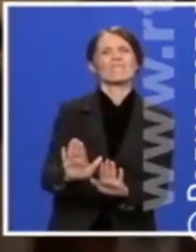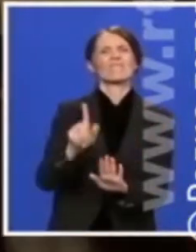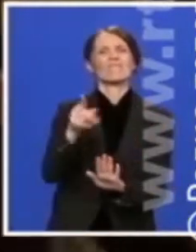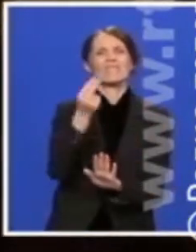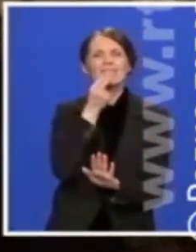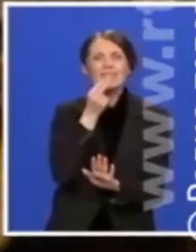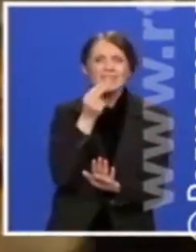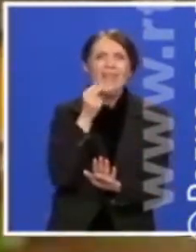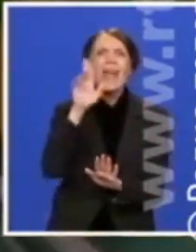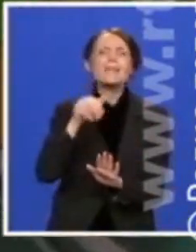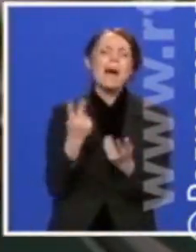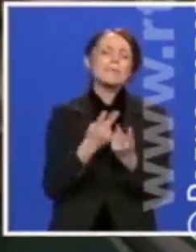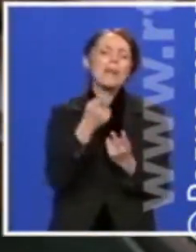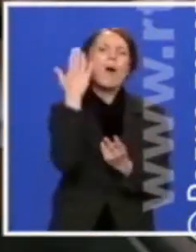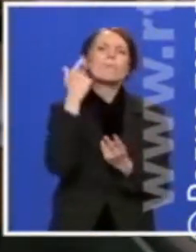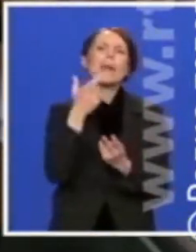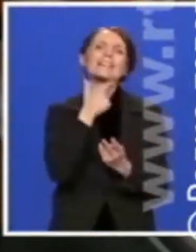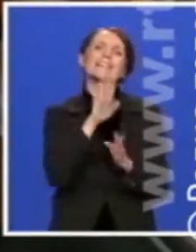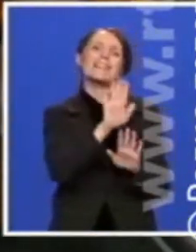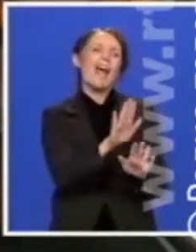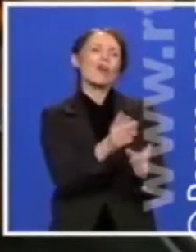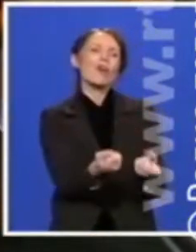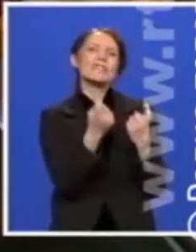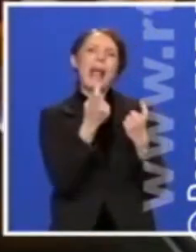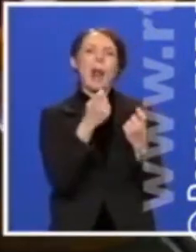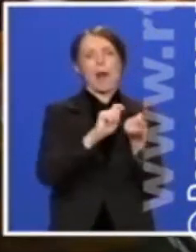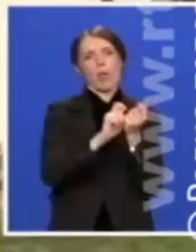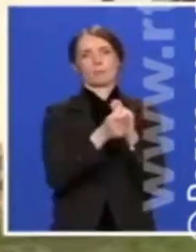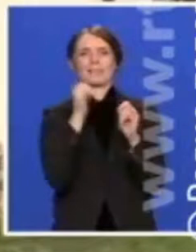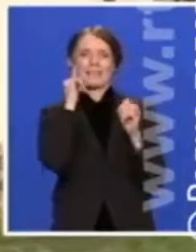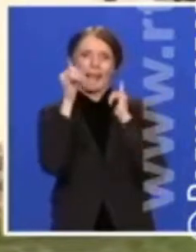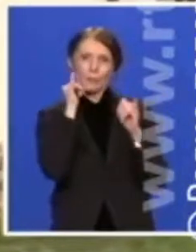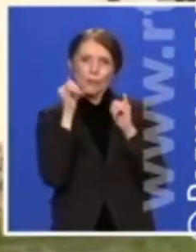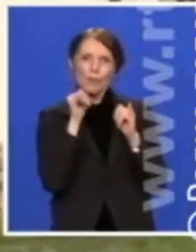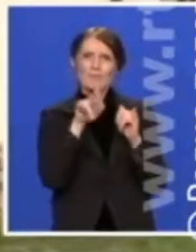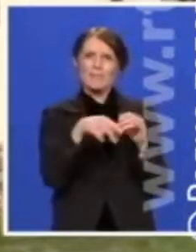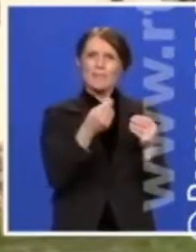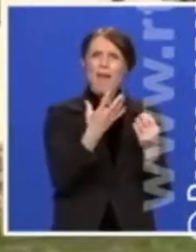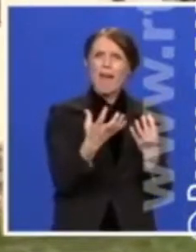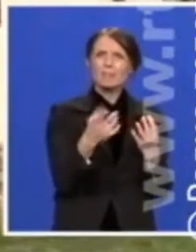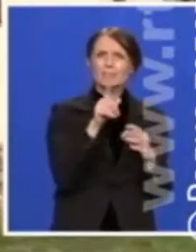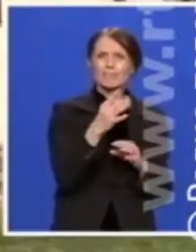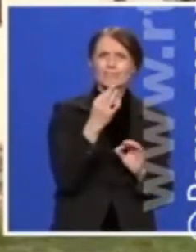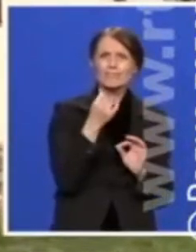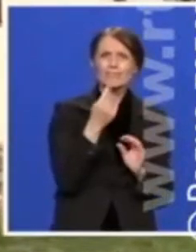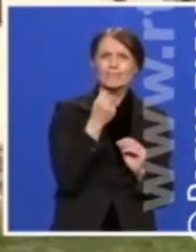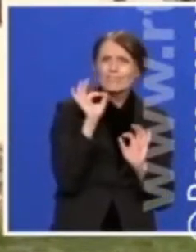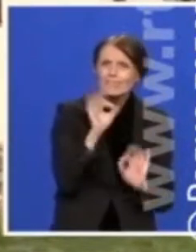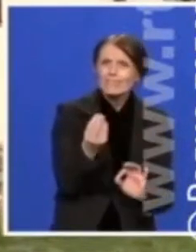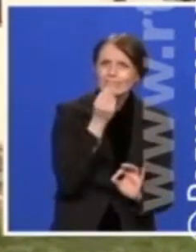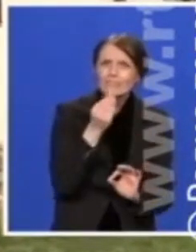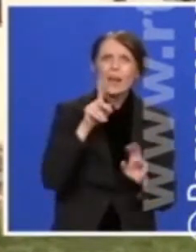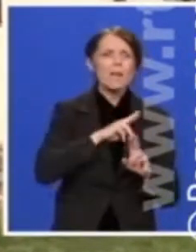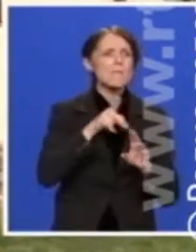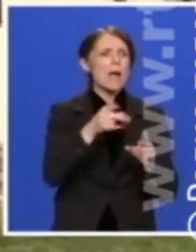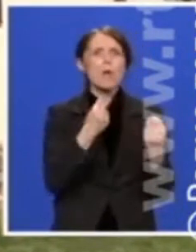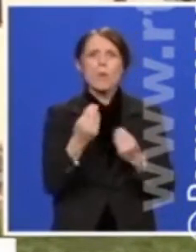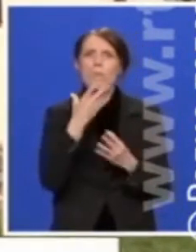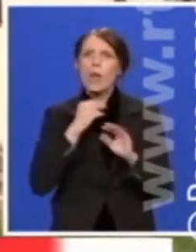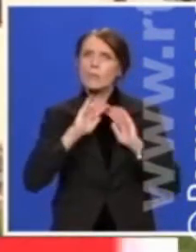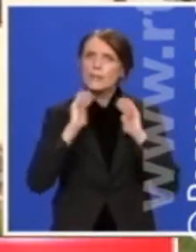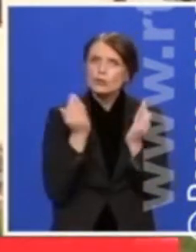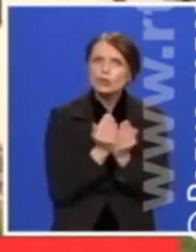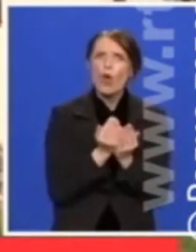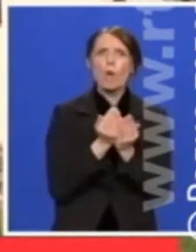modernizovanim salašima, Palić ma mi goste na svoj način. Imamo konforne sobe, da imamo prelepe terase sa bazenom,